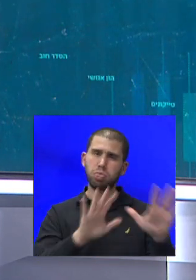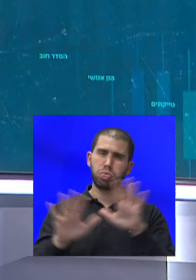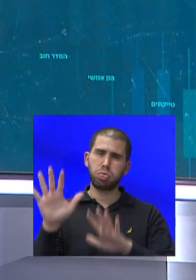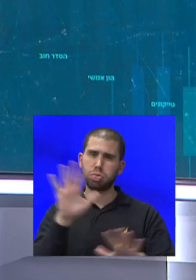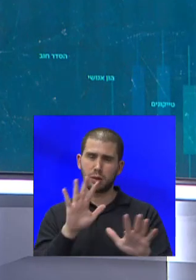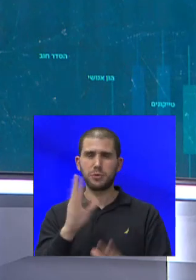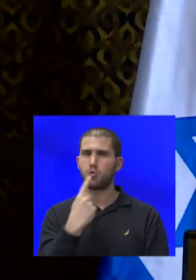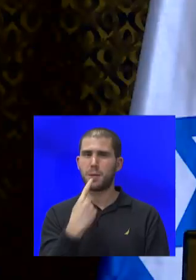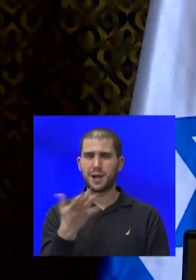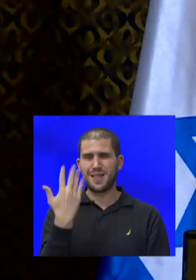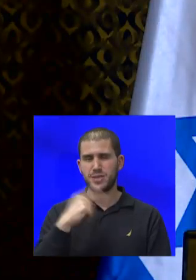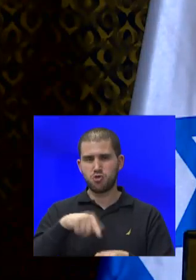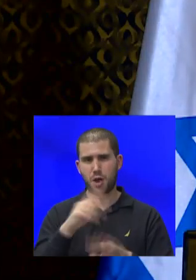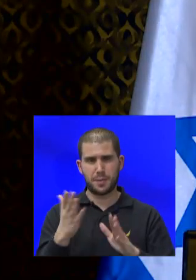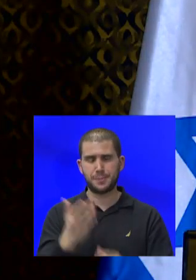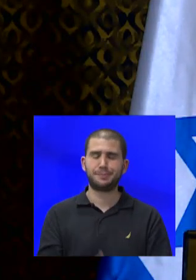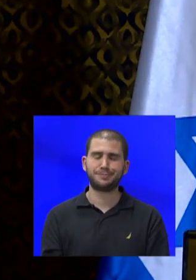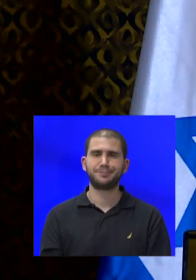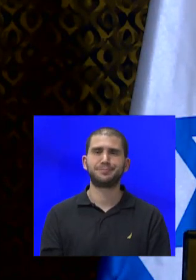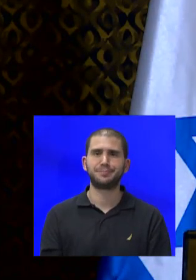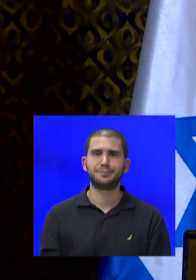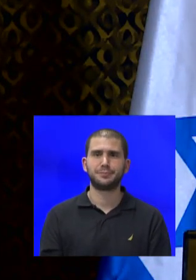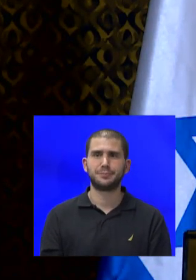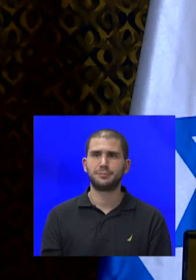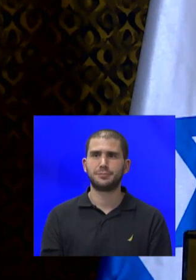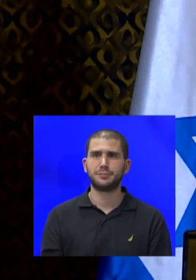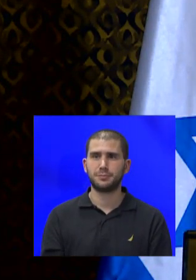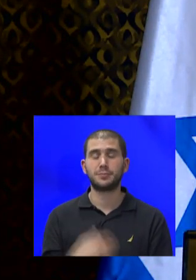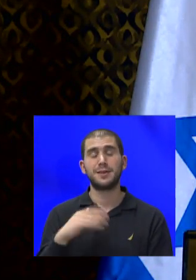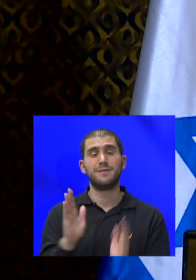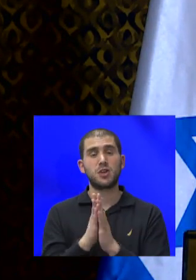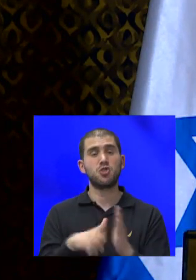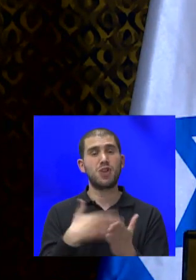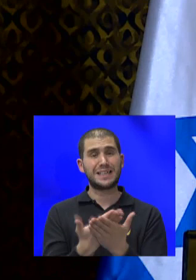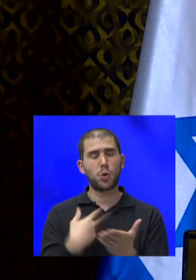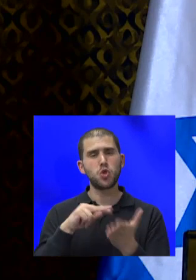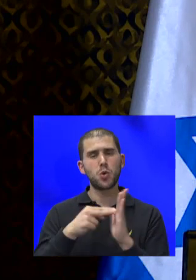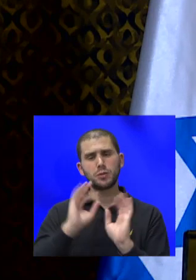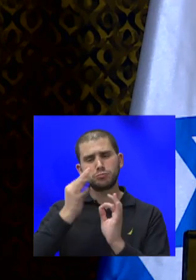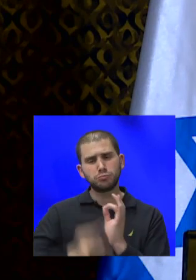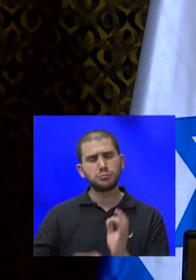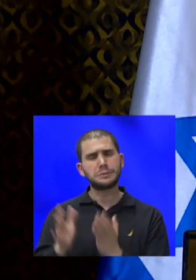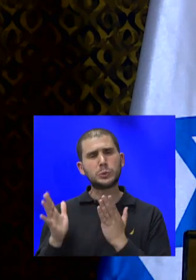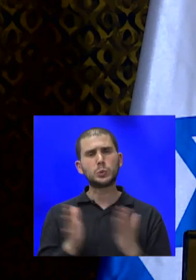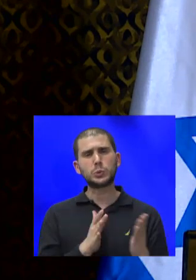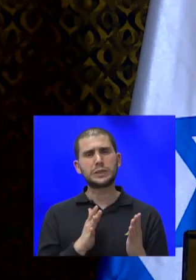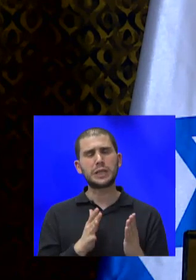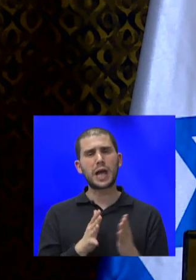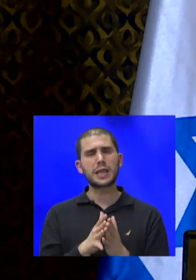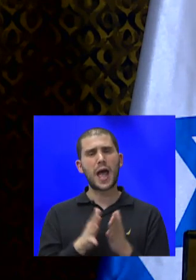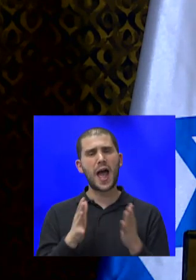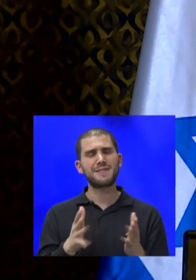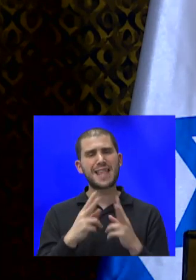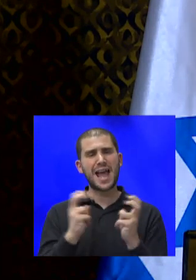שעה קלה. ביקשתי היום שיציאו לי תוכנית מסודרת של הרחבת הערים האדומות בצורה